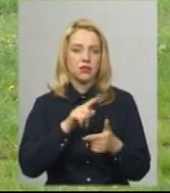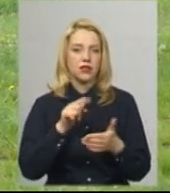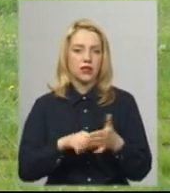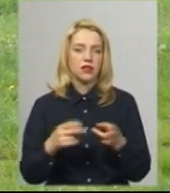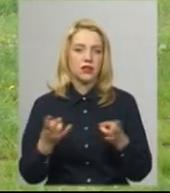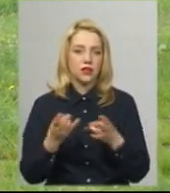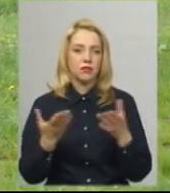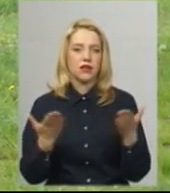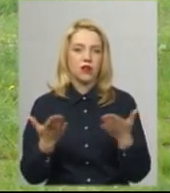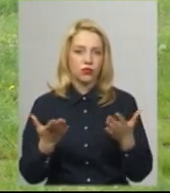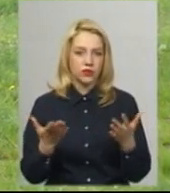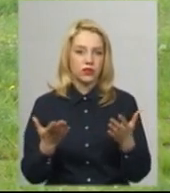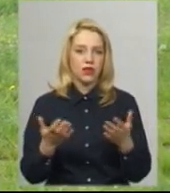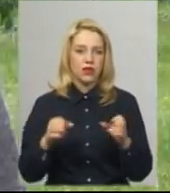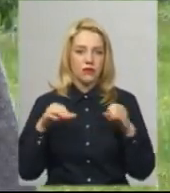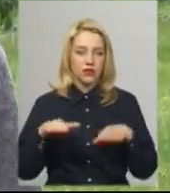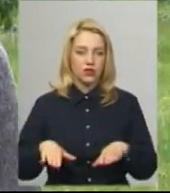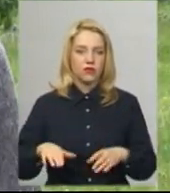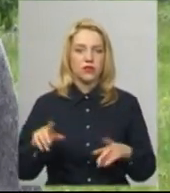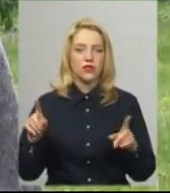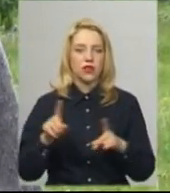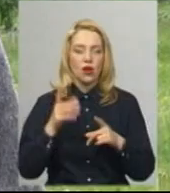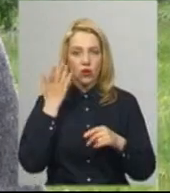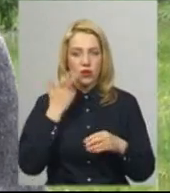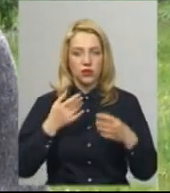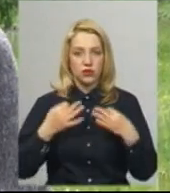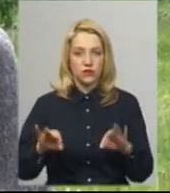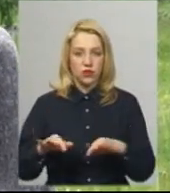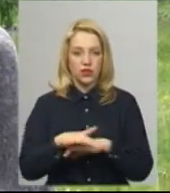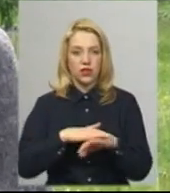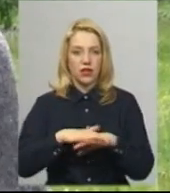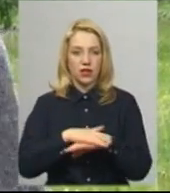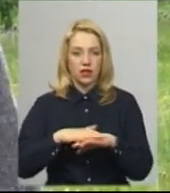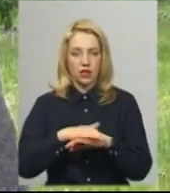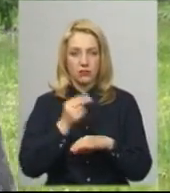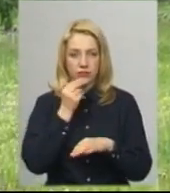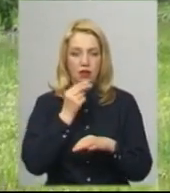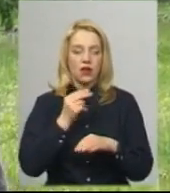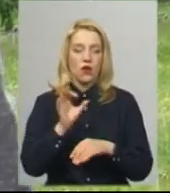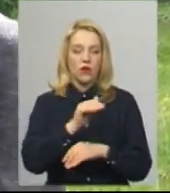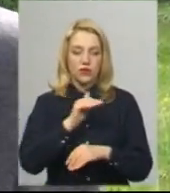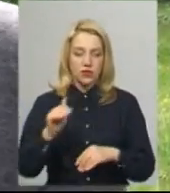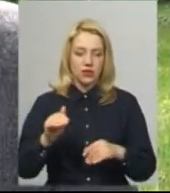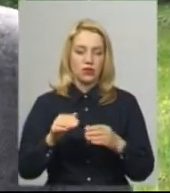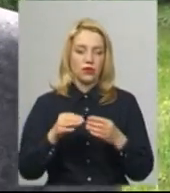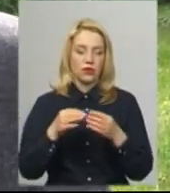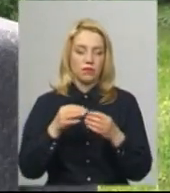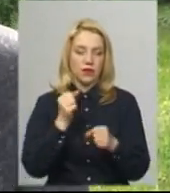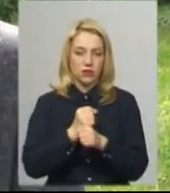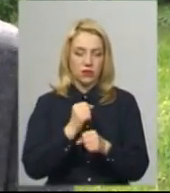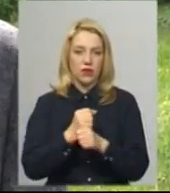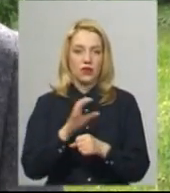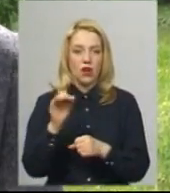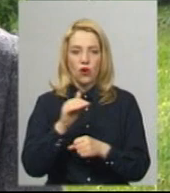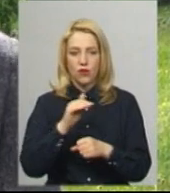треба буде вирішувати. Коли дозволили ринкам працювати, офіційного дозволу від